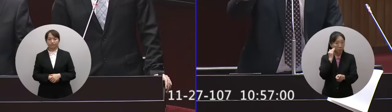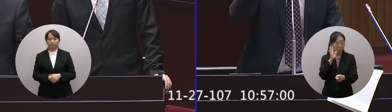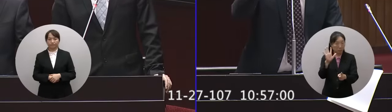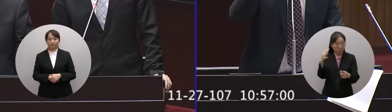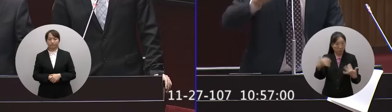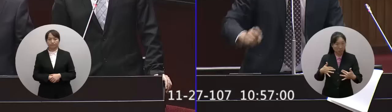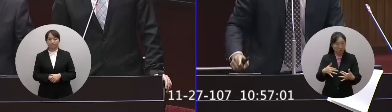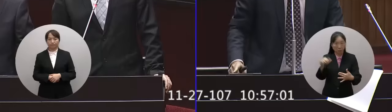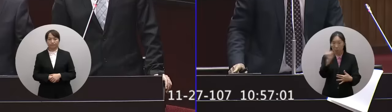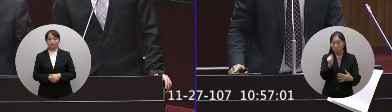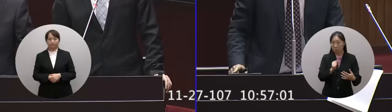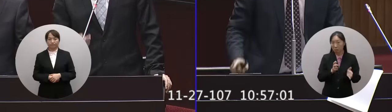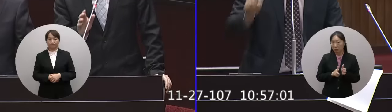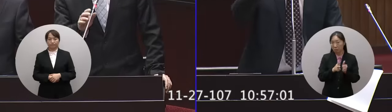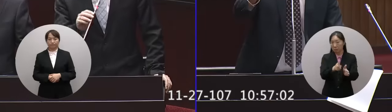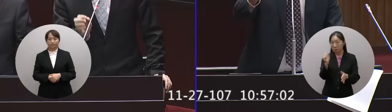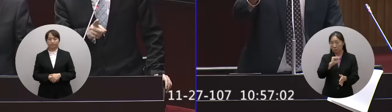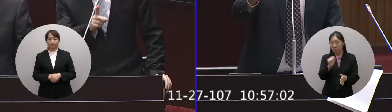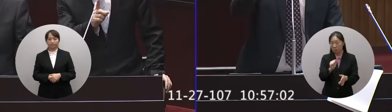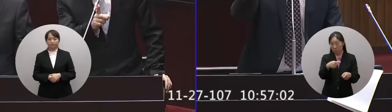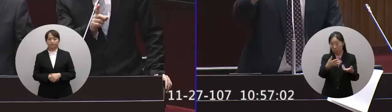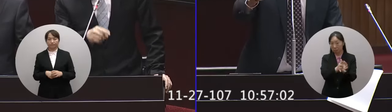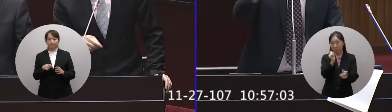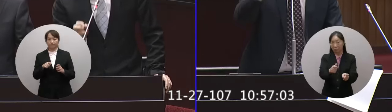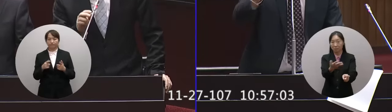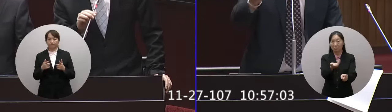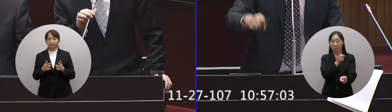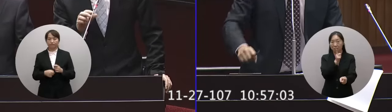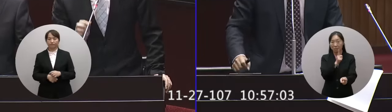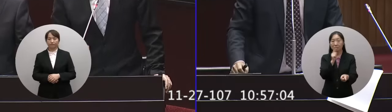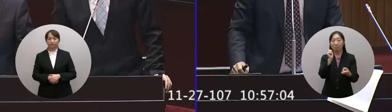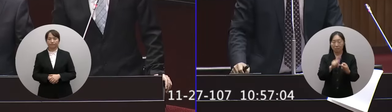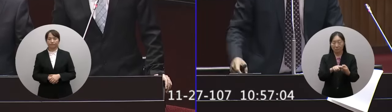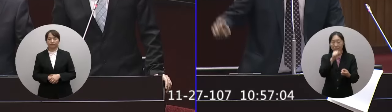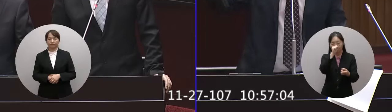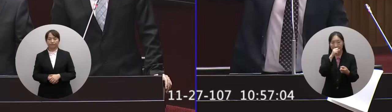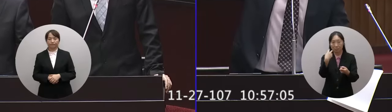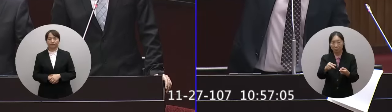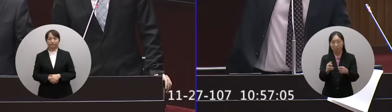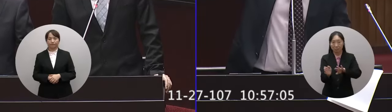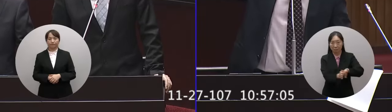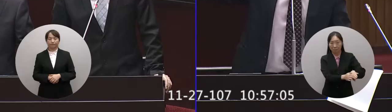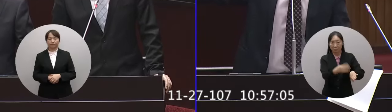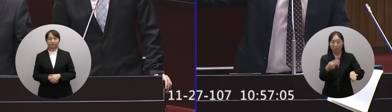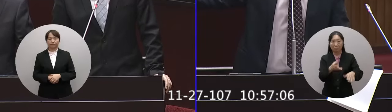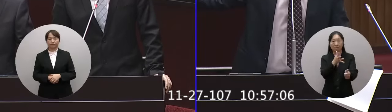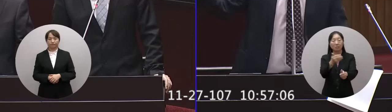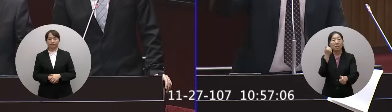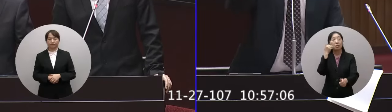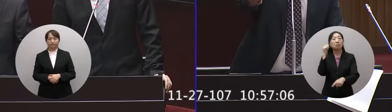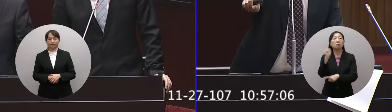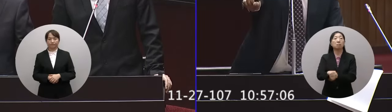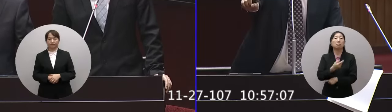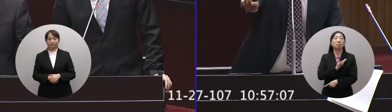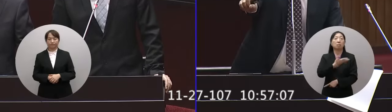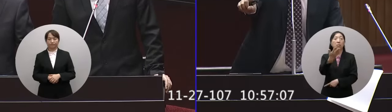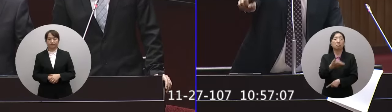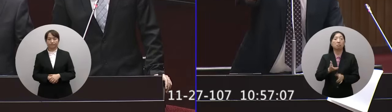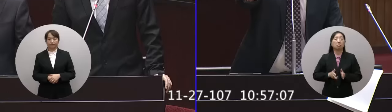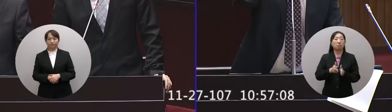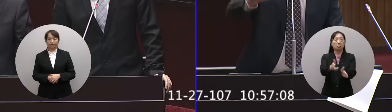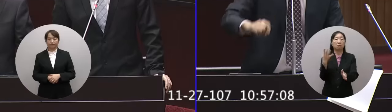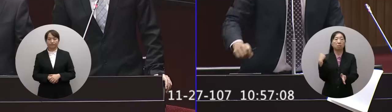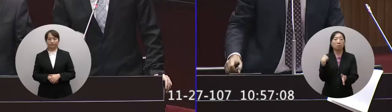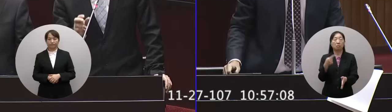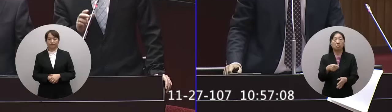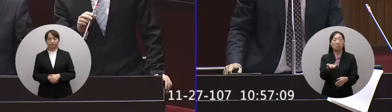這個是部長講的嘛好再一個關鍵的問題誰允許他開車的你剛剛給我的答